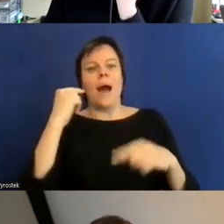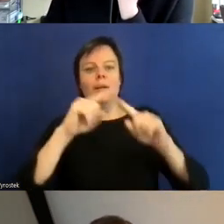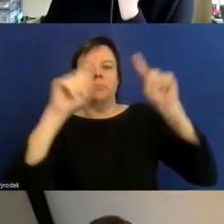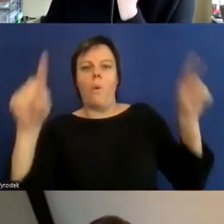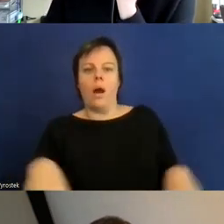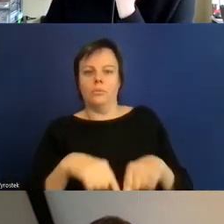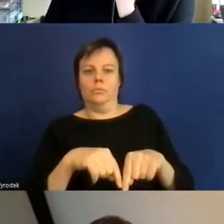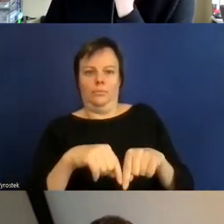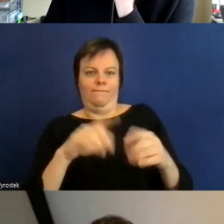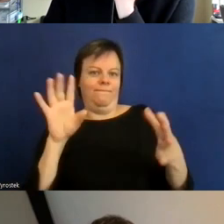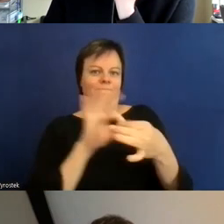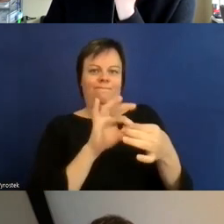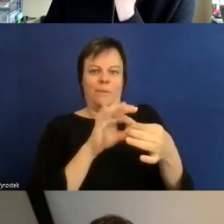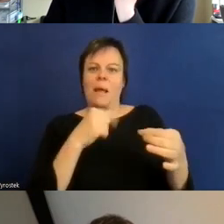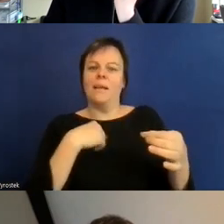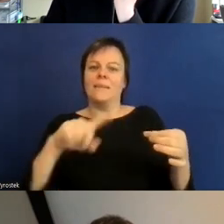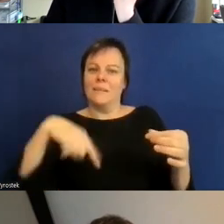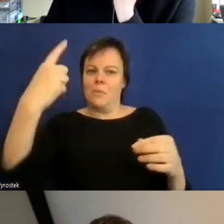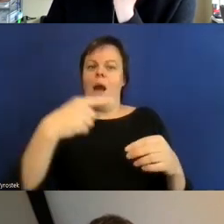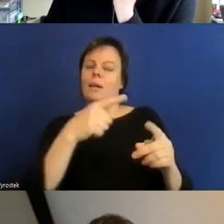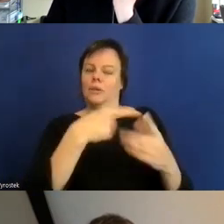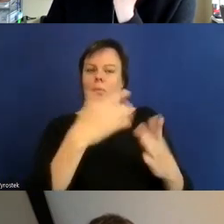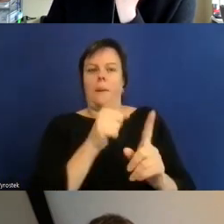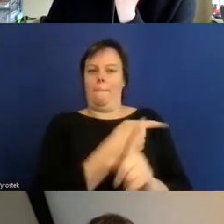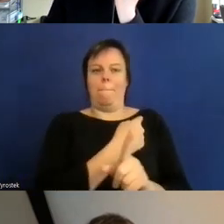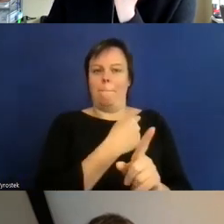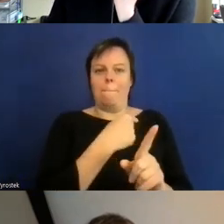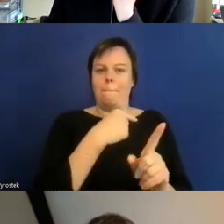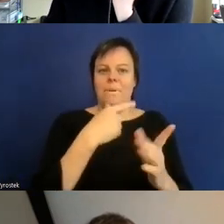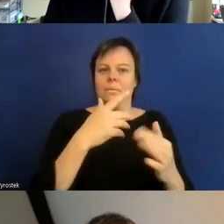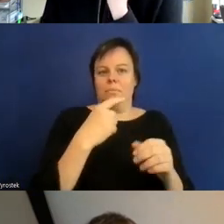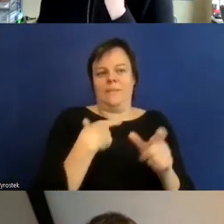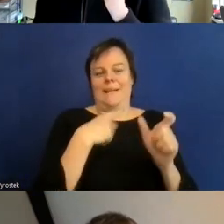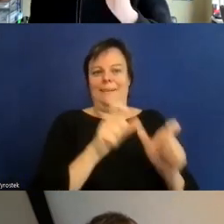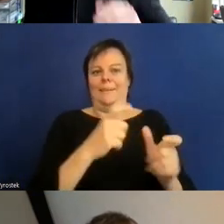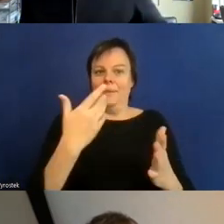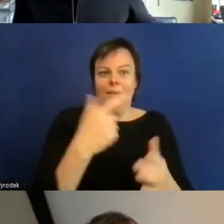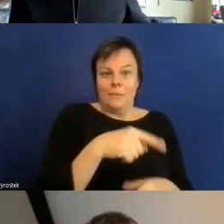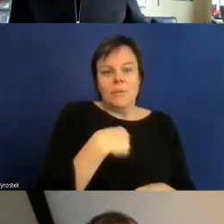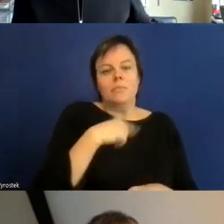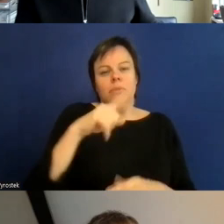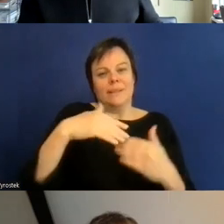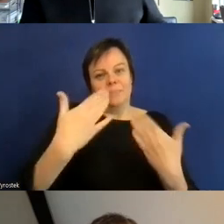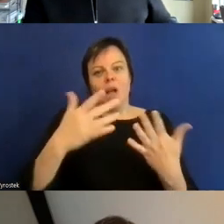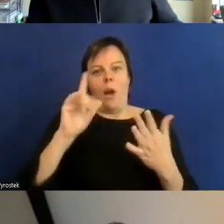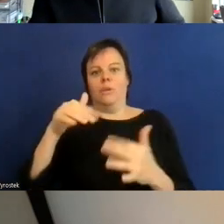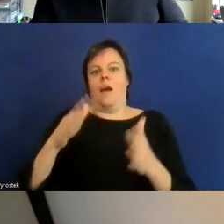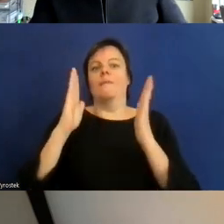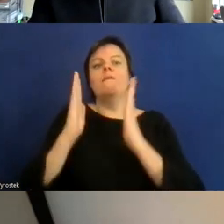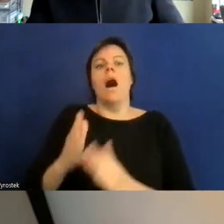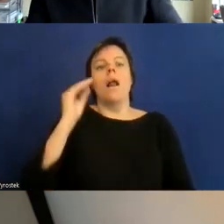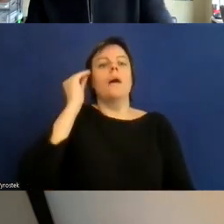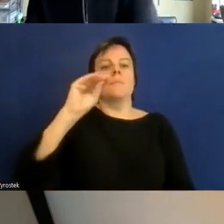mal ein paar auf oder nacheinander einmal jetzt muss ich schon schauen hier genau